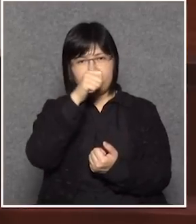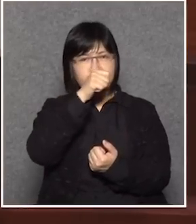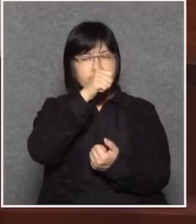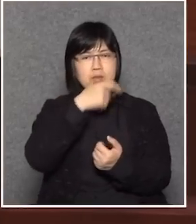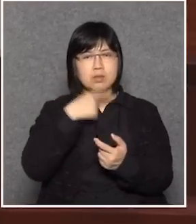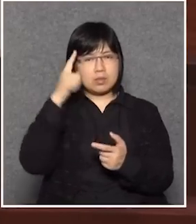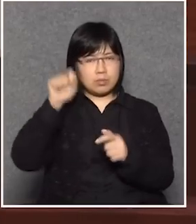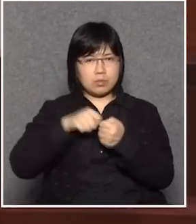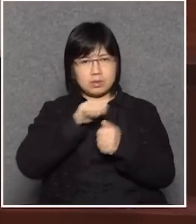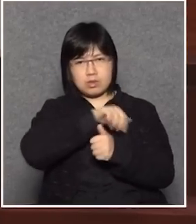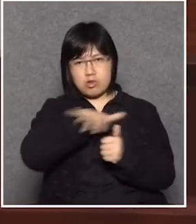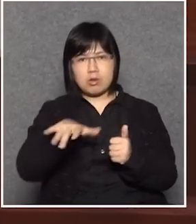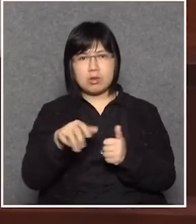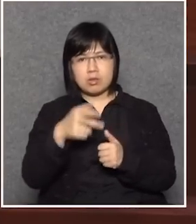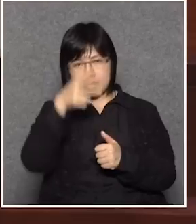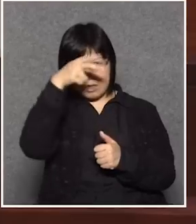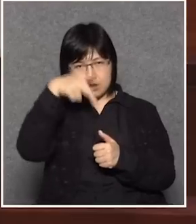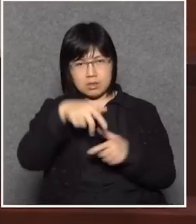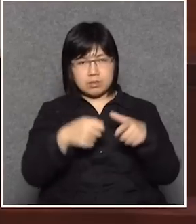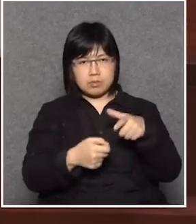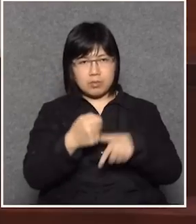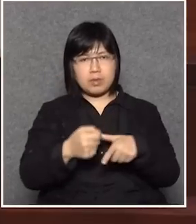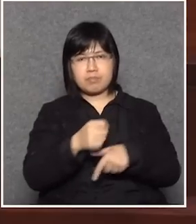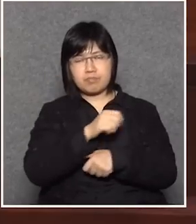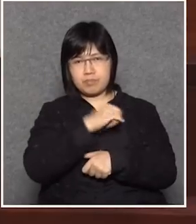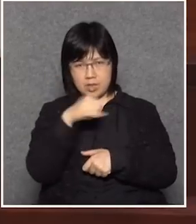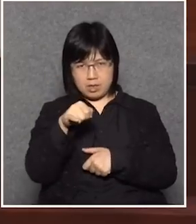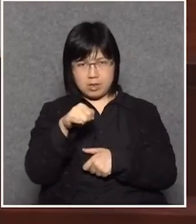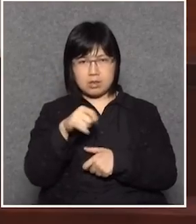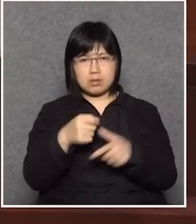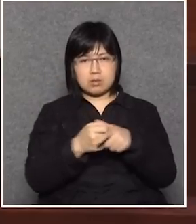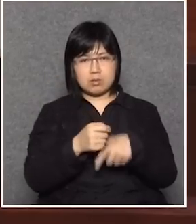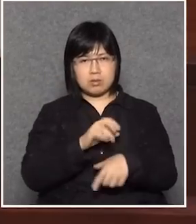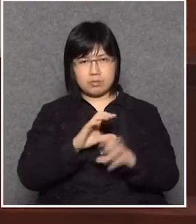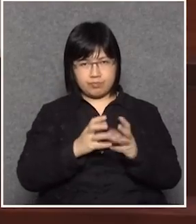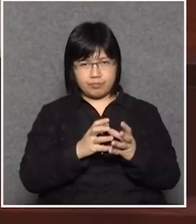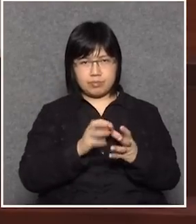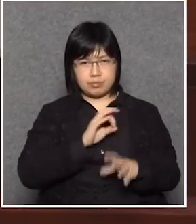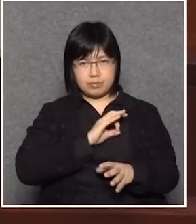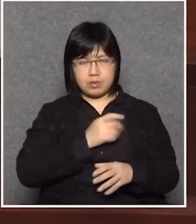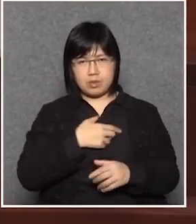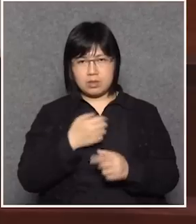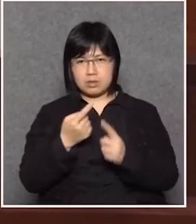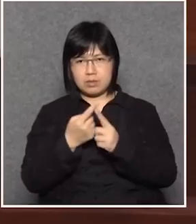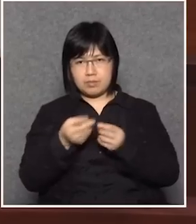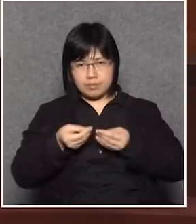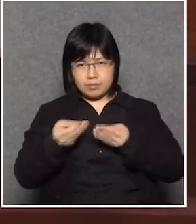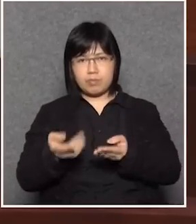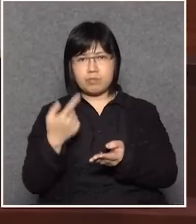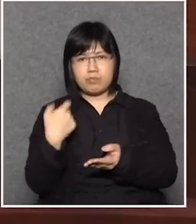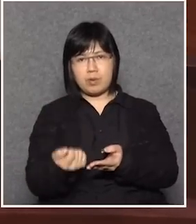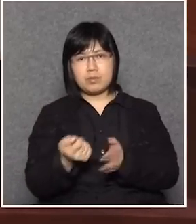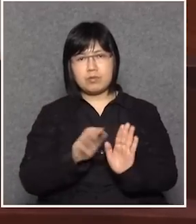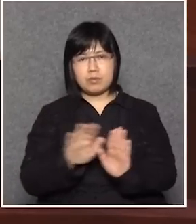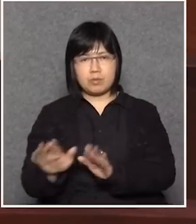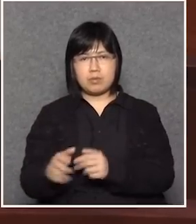這個所謂行政公平是吧工營的機構向市民要提供更加便捷的服務